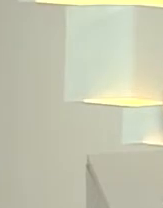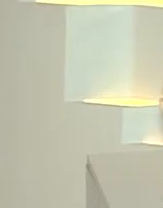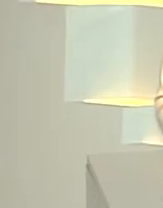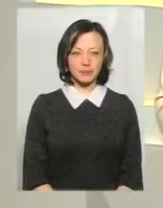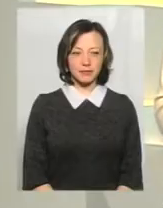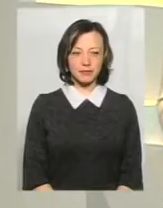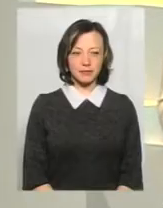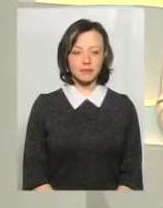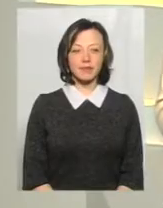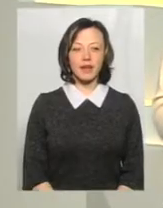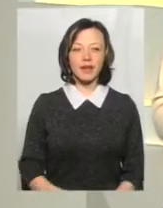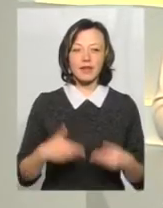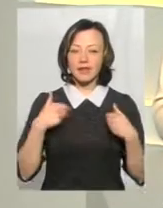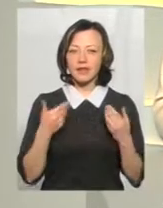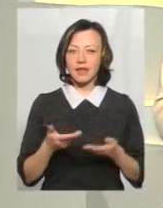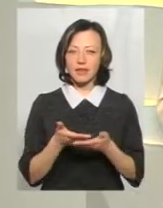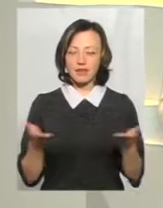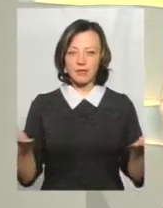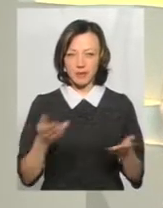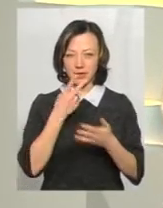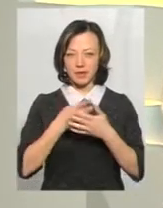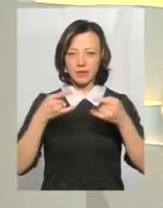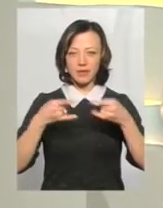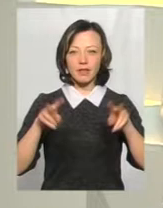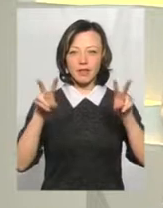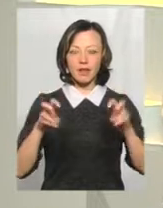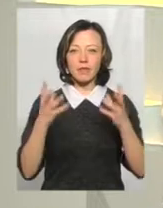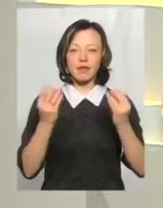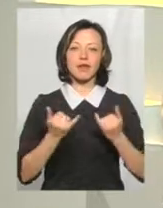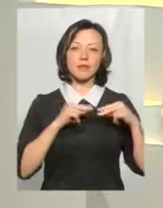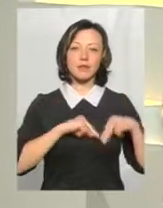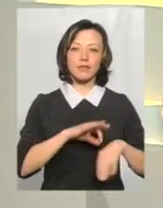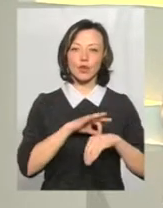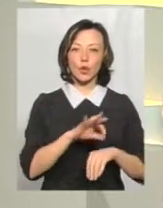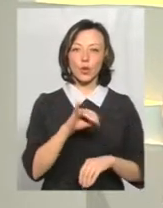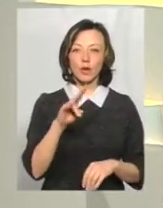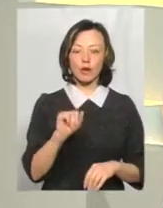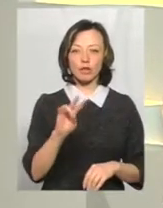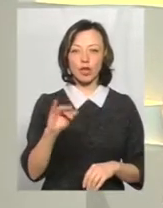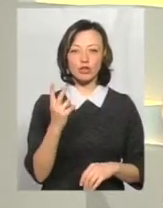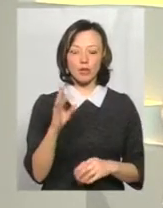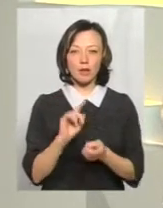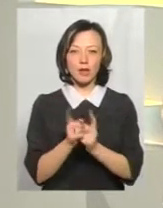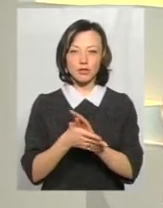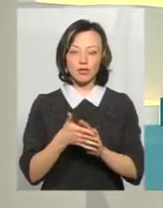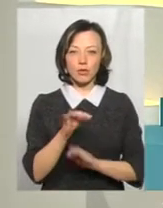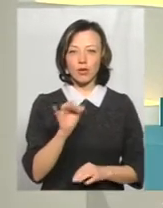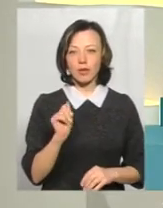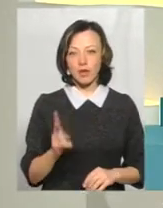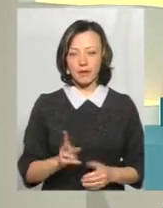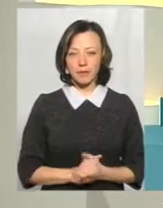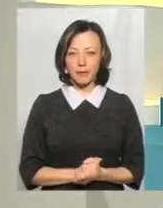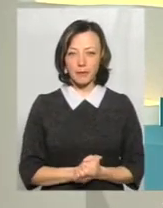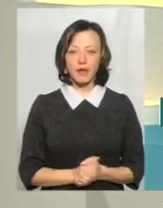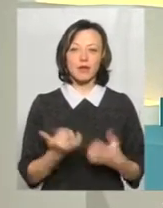Мої вітання усім телеглядачам Поділляцентр. В ефірі тема дня. Сьогодні для вас у студії працює ведучий юномітражко-переклад на мову жестів Ольга